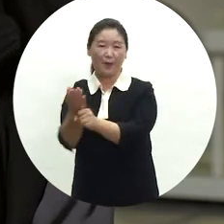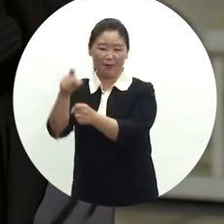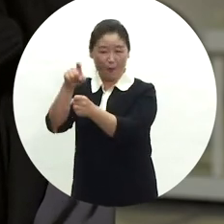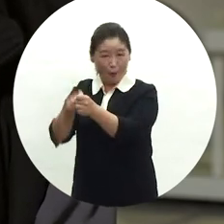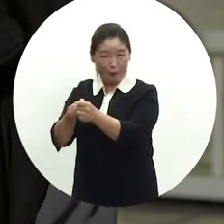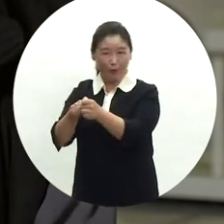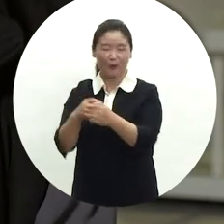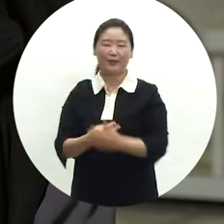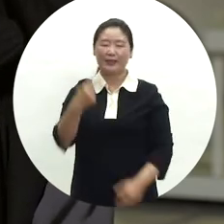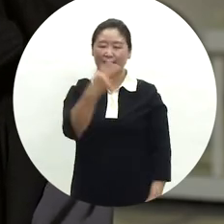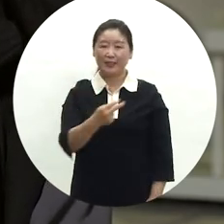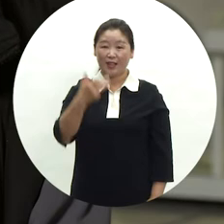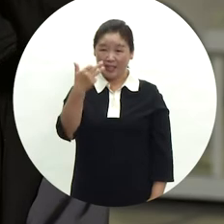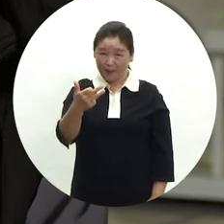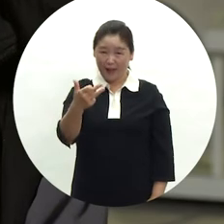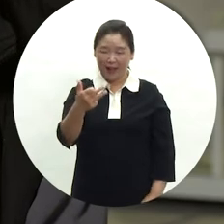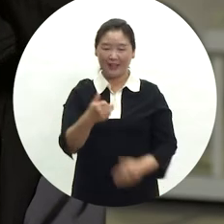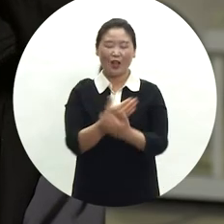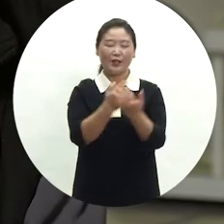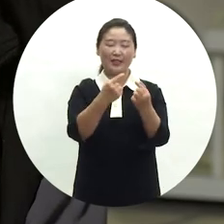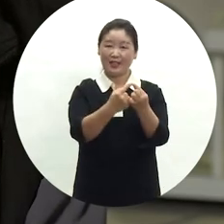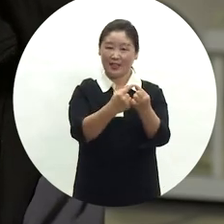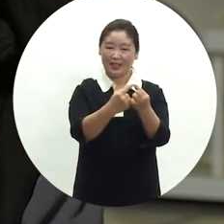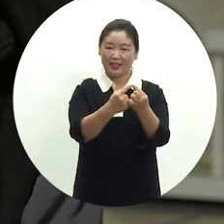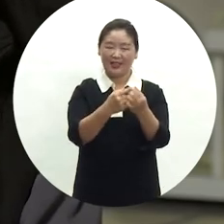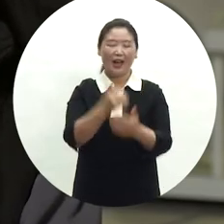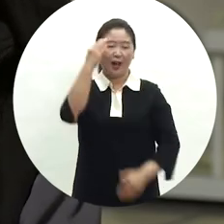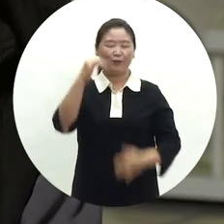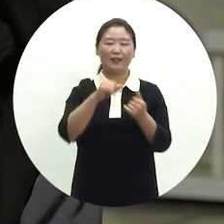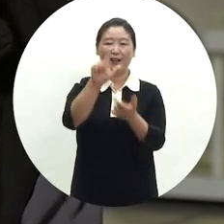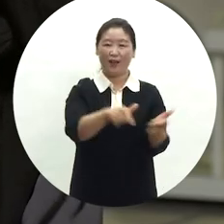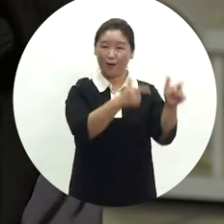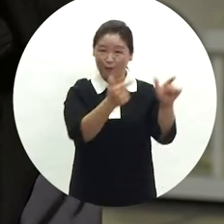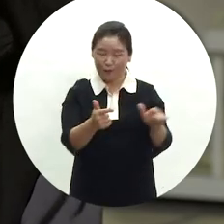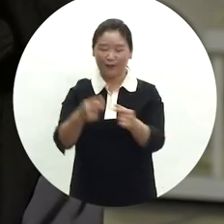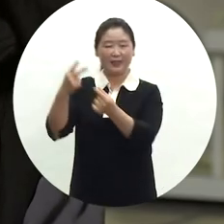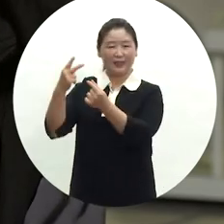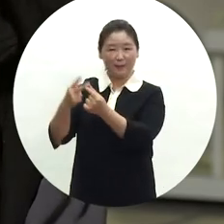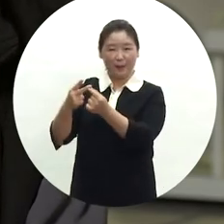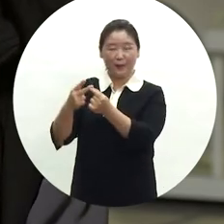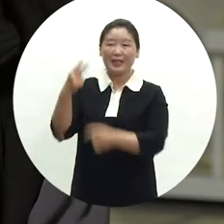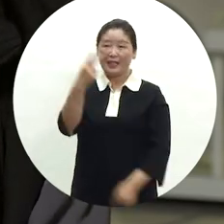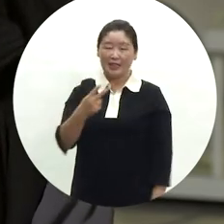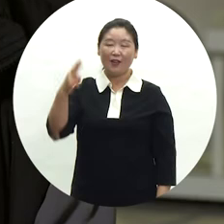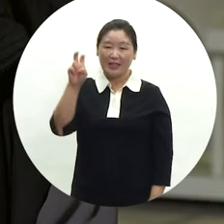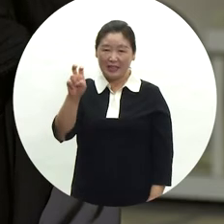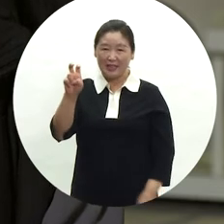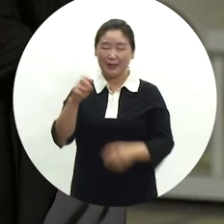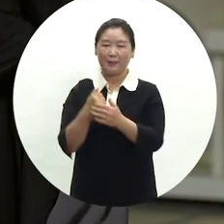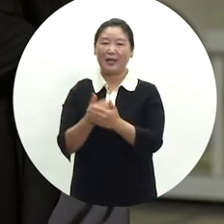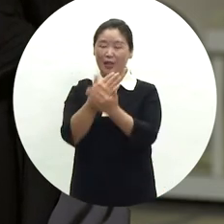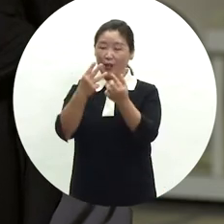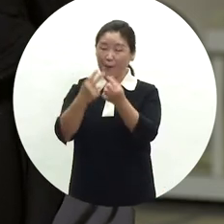2018년에 상설 전시관 2를 한국인의 하루로, 2020년에 상설 전시관